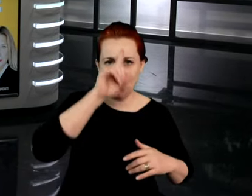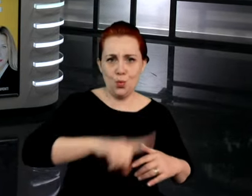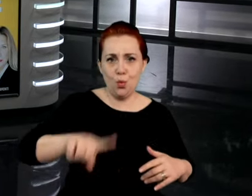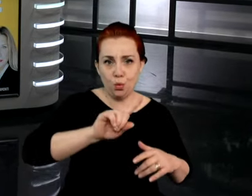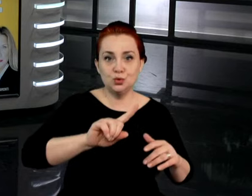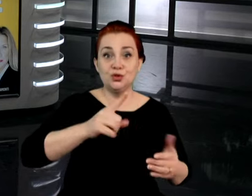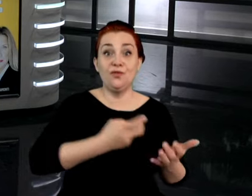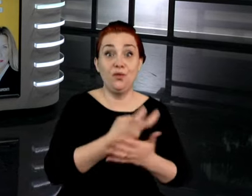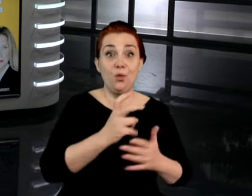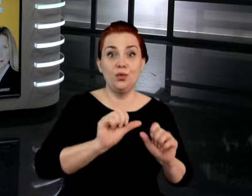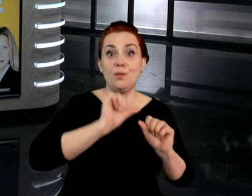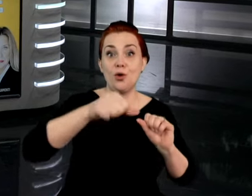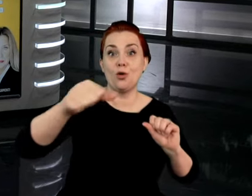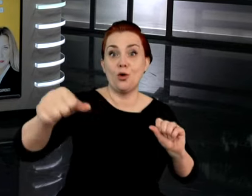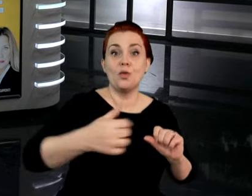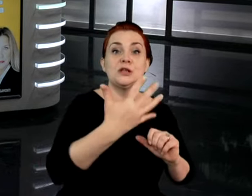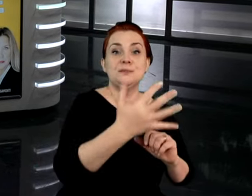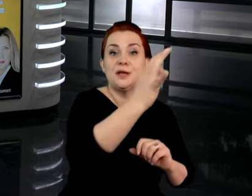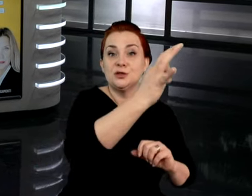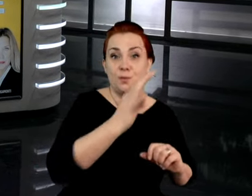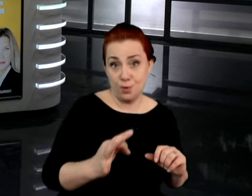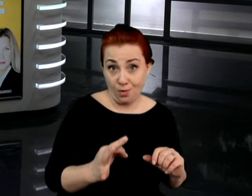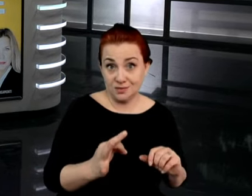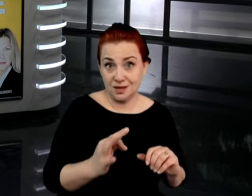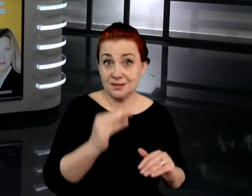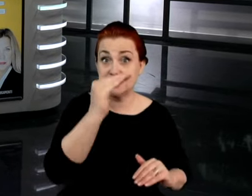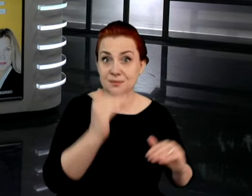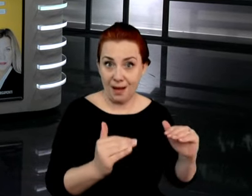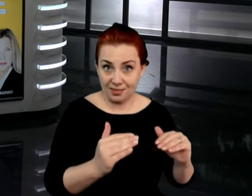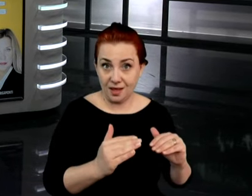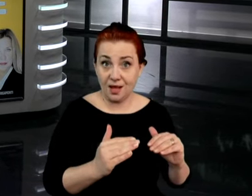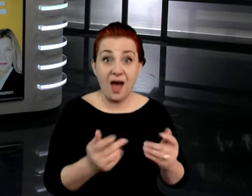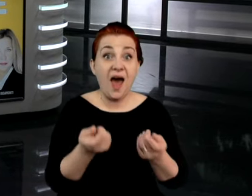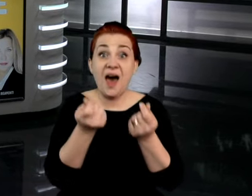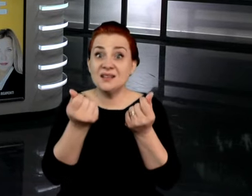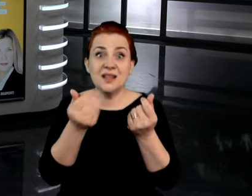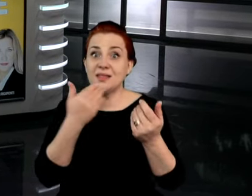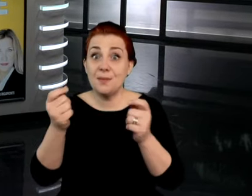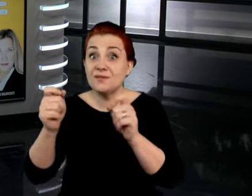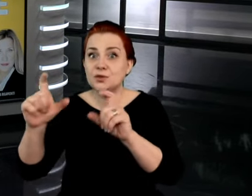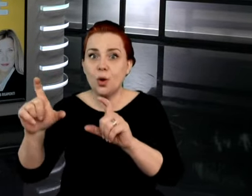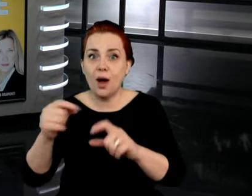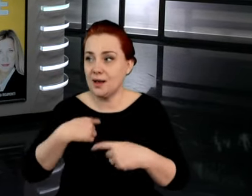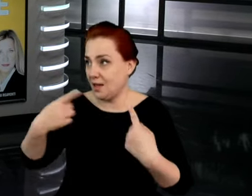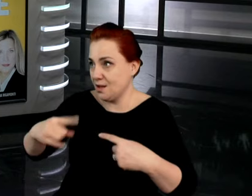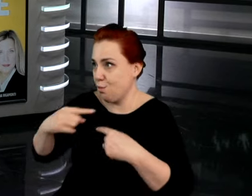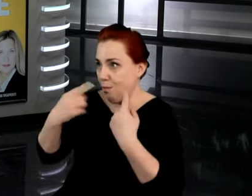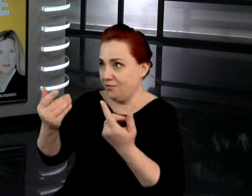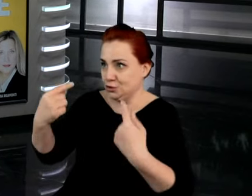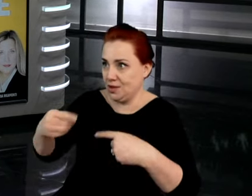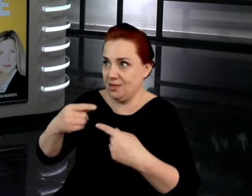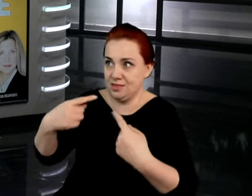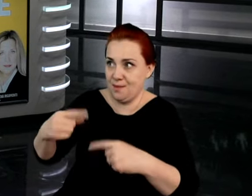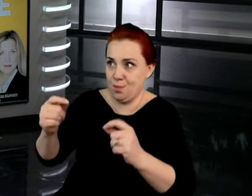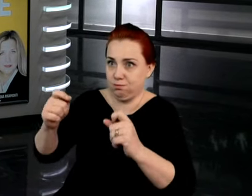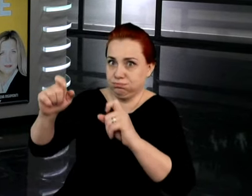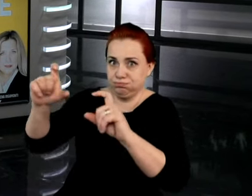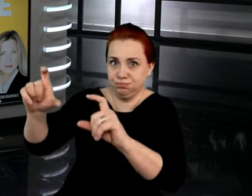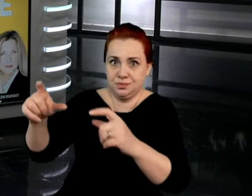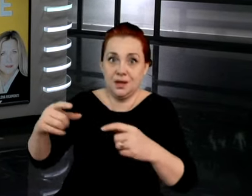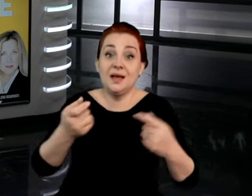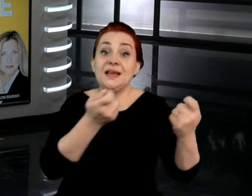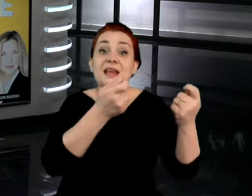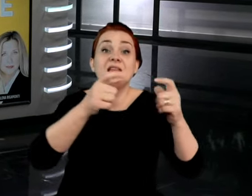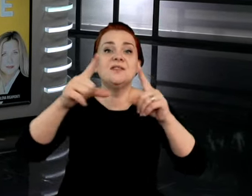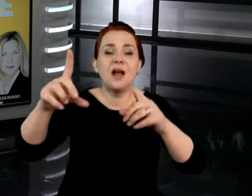5%. Ceny, niech pan nie mówi, że ceny nie wzrosły. Ale nie powiedziałem, że nie wzrosły. Nie powiedziałem takiego określenia, panie redaktorze. Inflacja jest